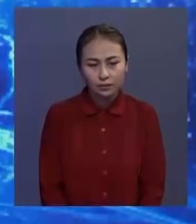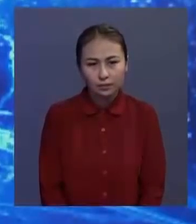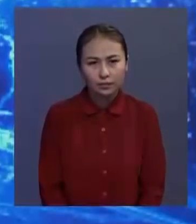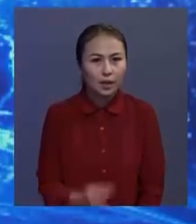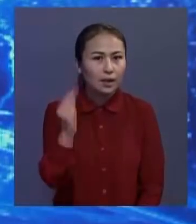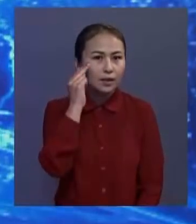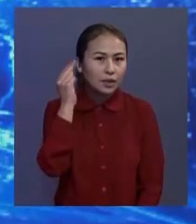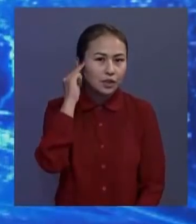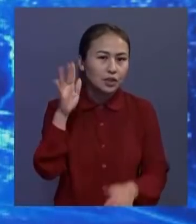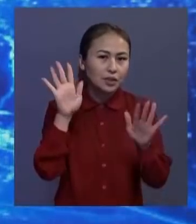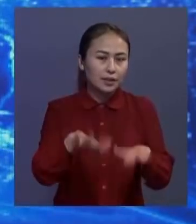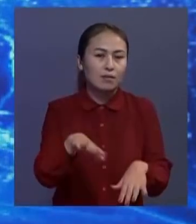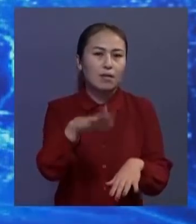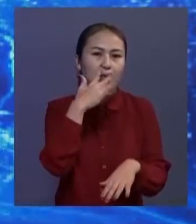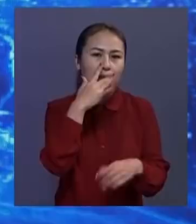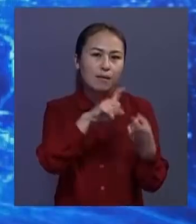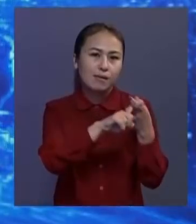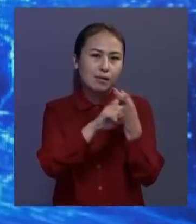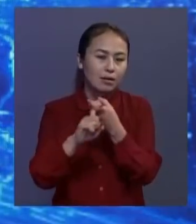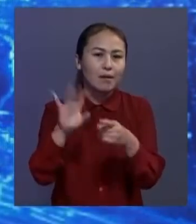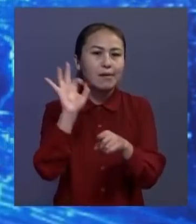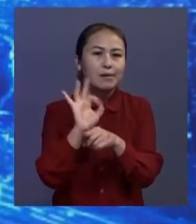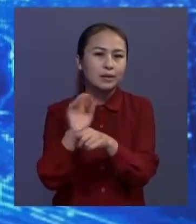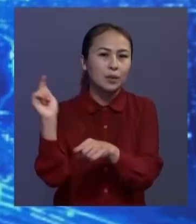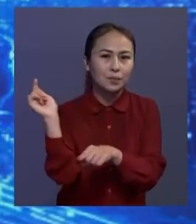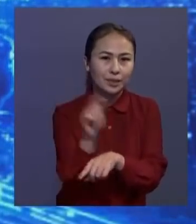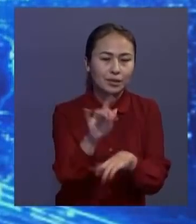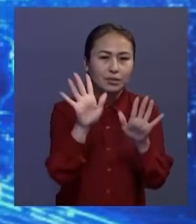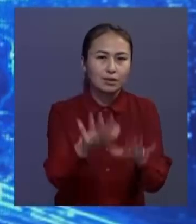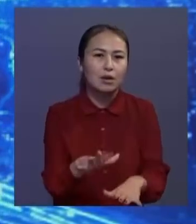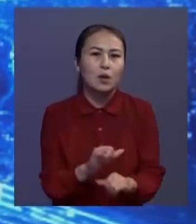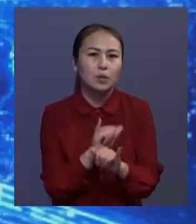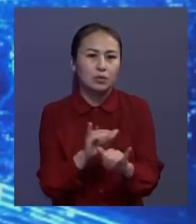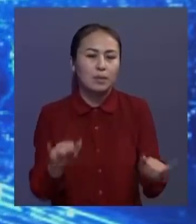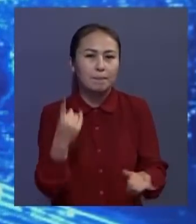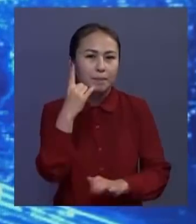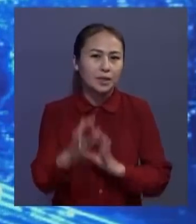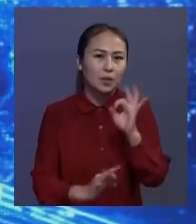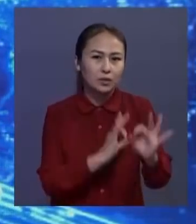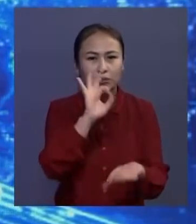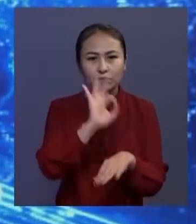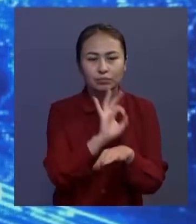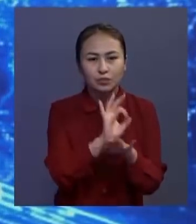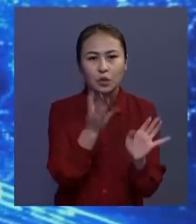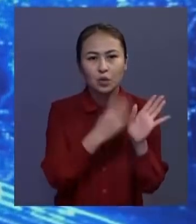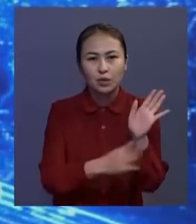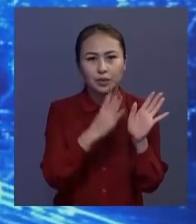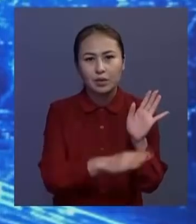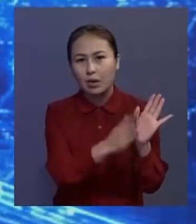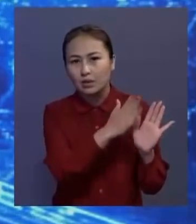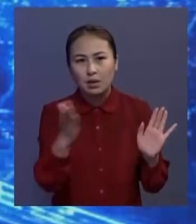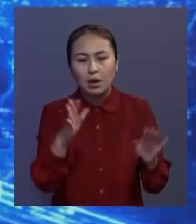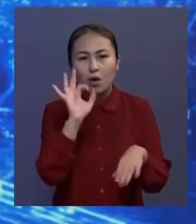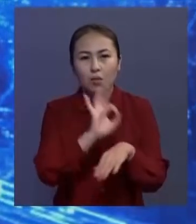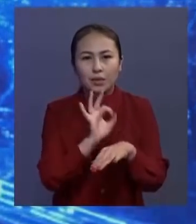Ал Қытайда шетелден коронавируспен ауыр келіп жатқан науқастардың саң артып барады. Бір тәуілікті үндет жұқтырған 90-нан